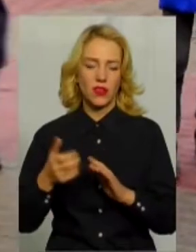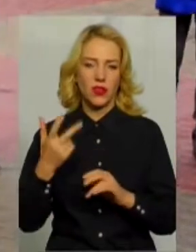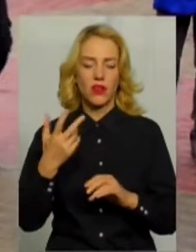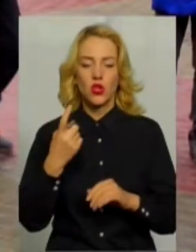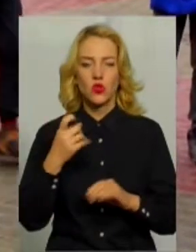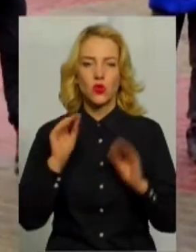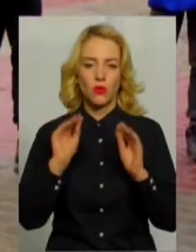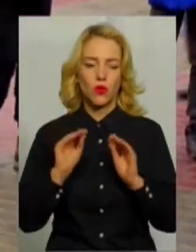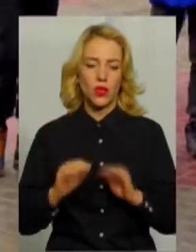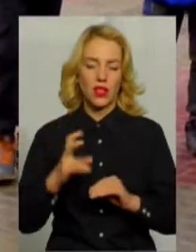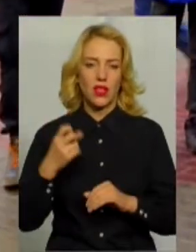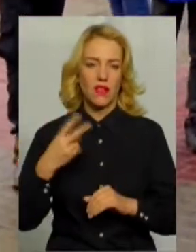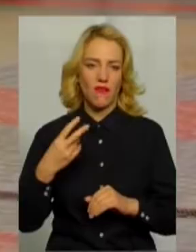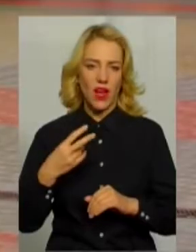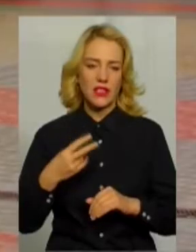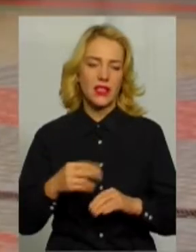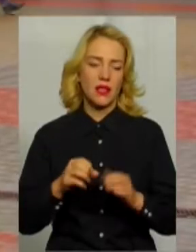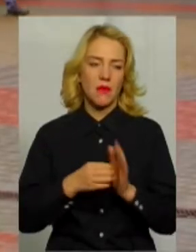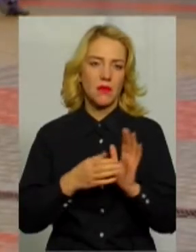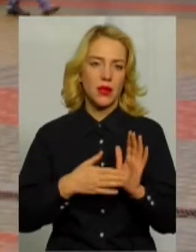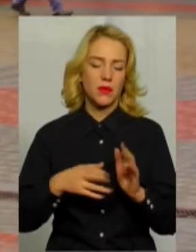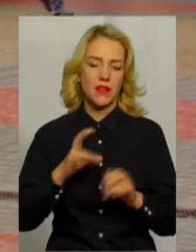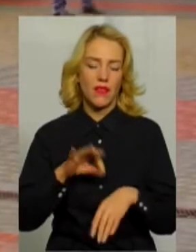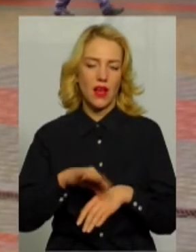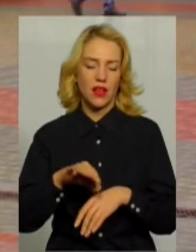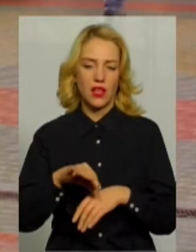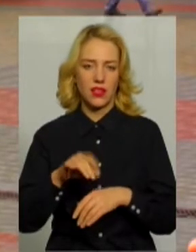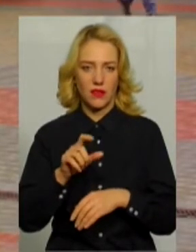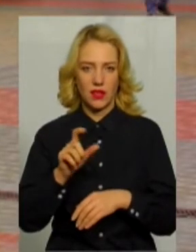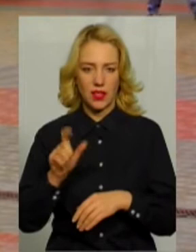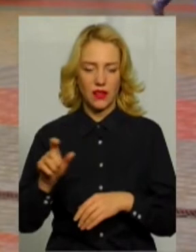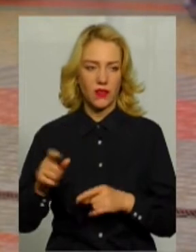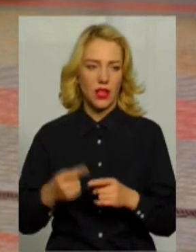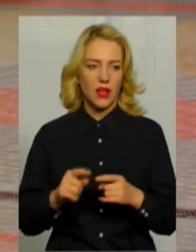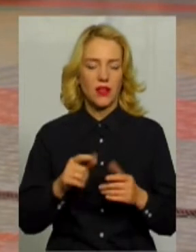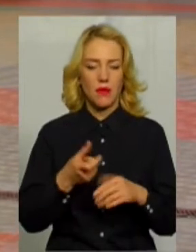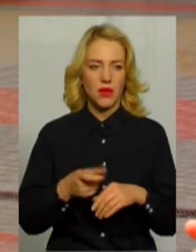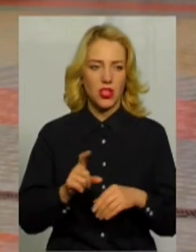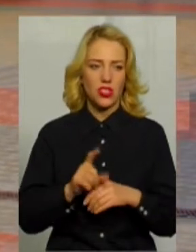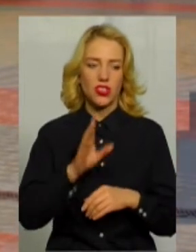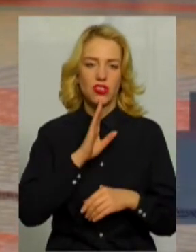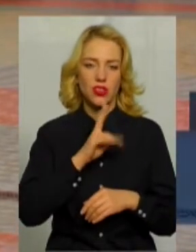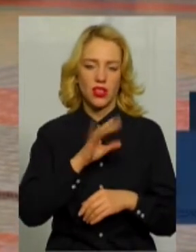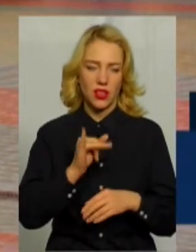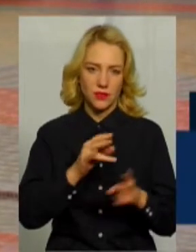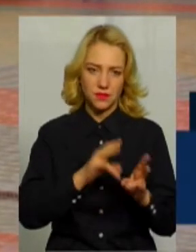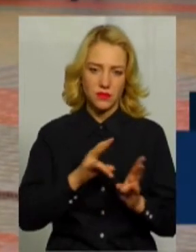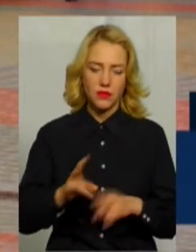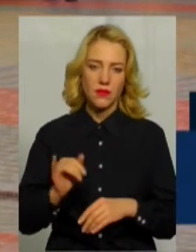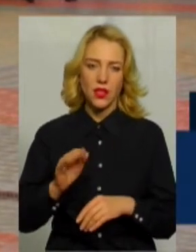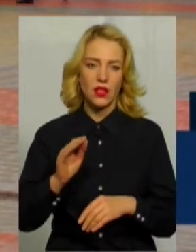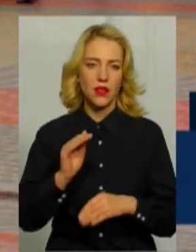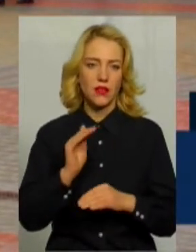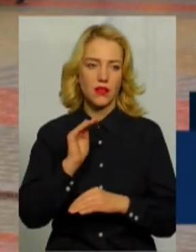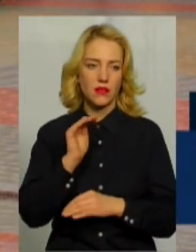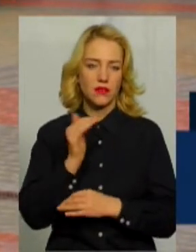термінових приписів на кривдників. Найчастіше трапляється насилля над житками та над батьками, каже Віталій Наглій. Ми не тільки виносимо на них протоколи за